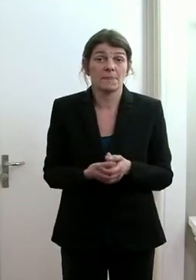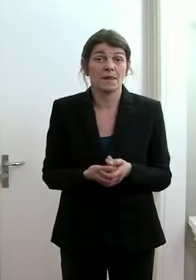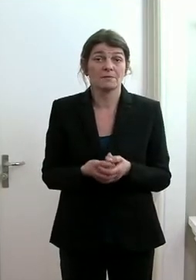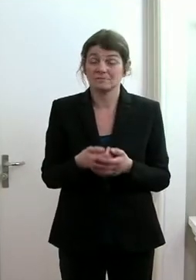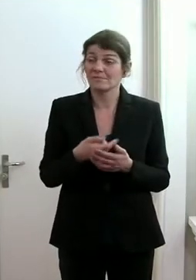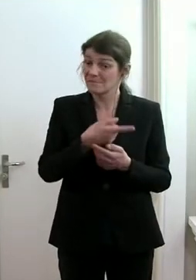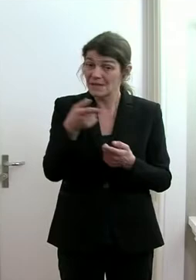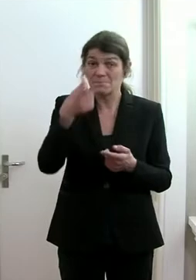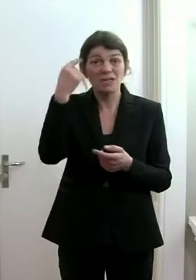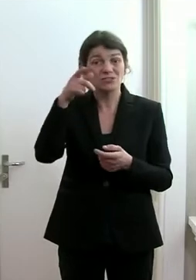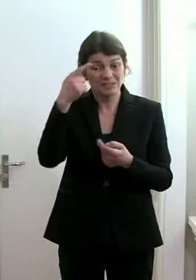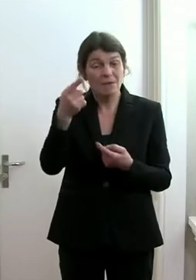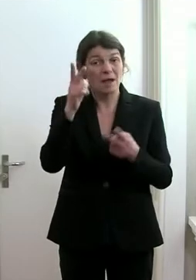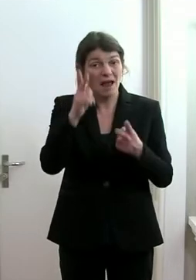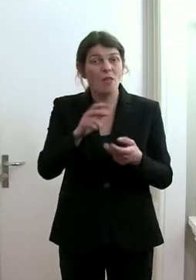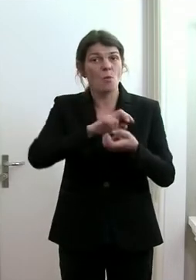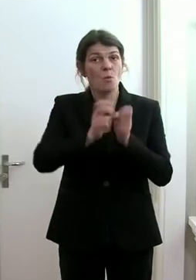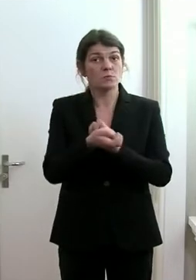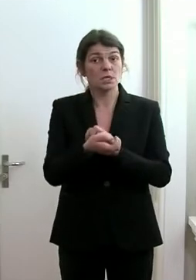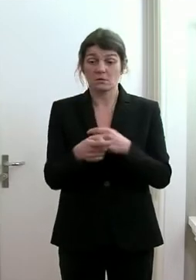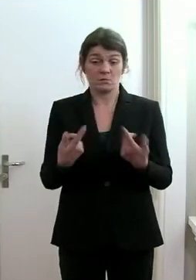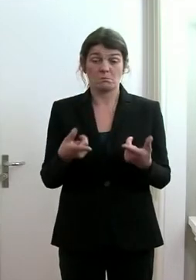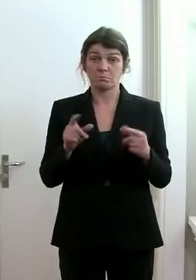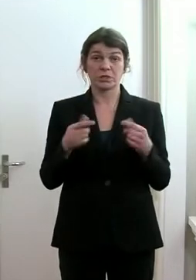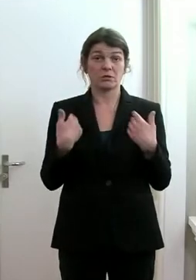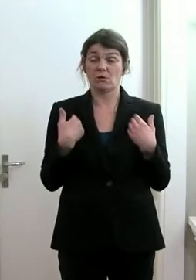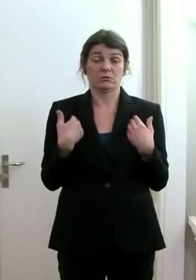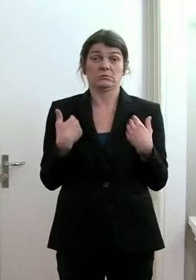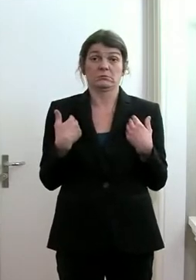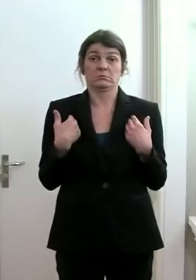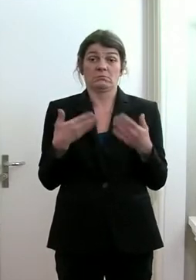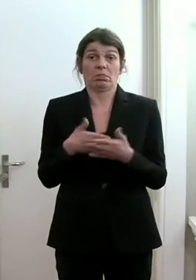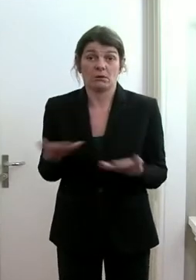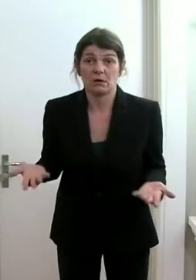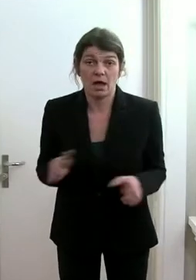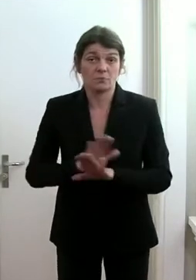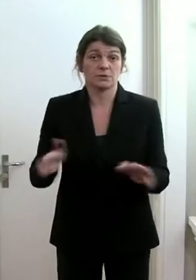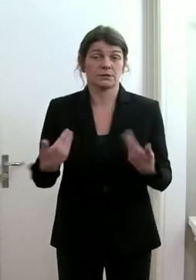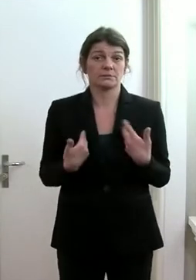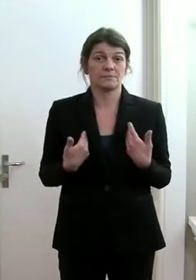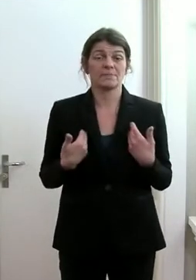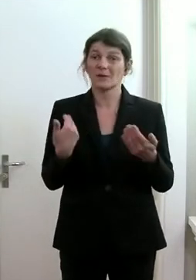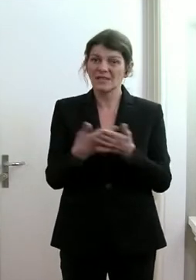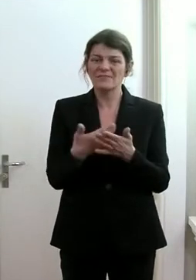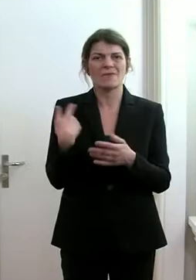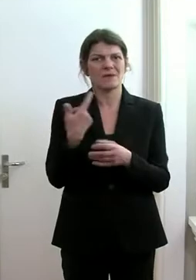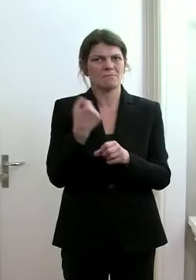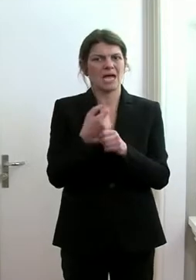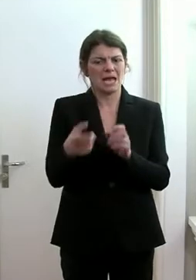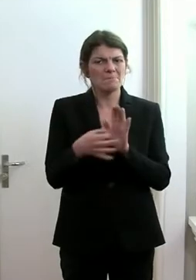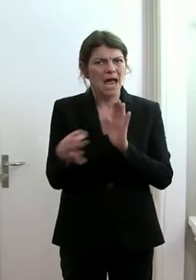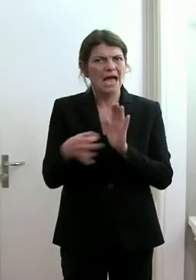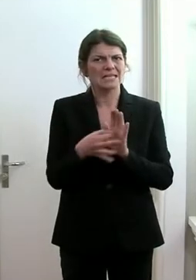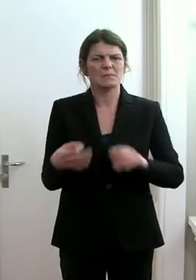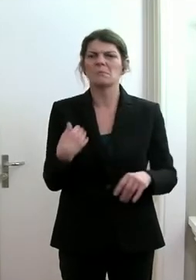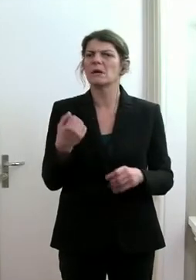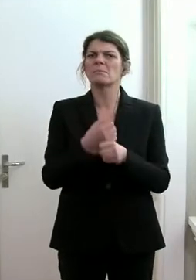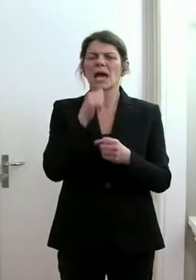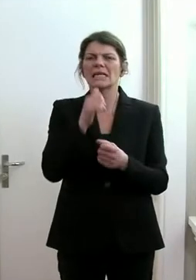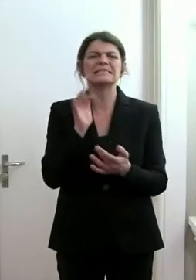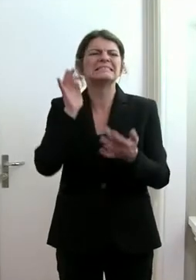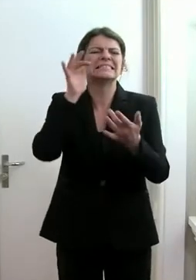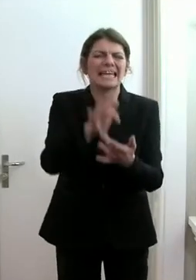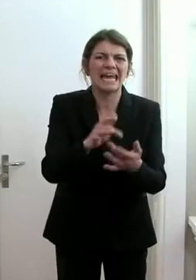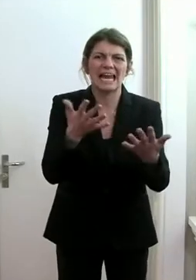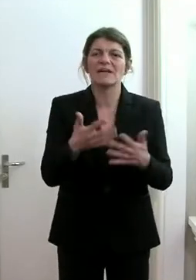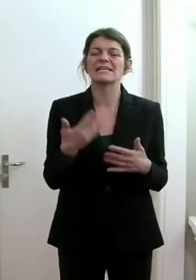umsetzen, dann werden wir an unsere Grenzen stoßen. Und deshalb machen wir ja genau diese Massnahmen. Wir machen sie nicht gegen etwas,